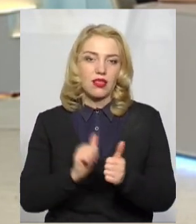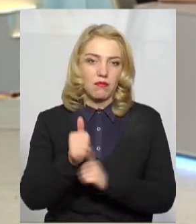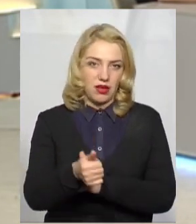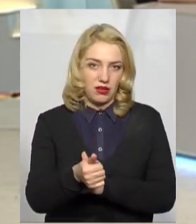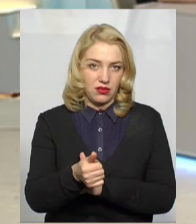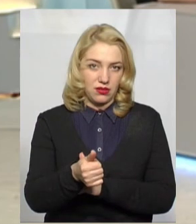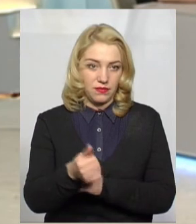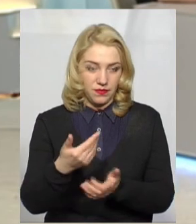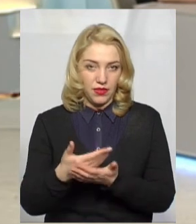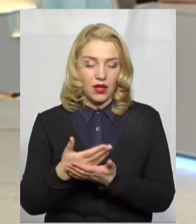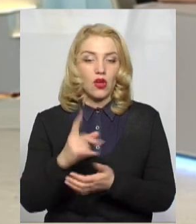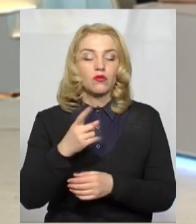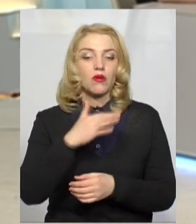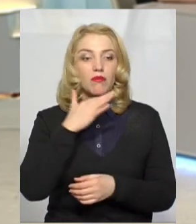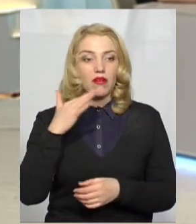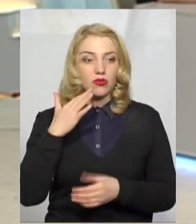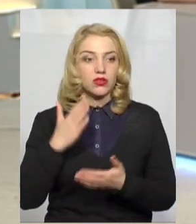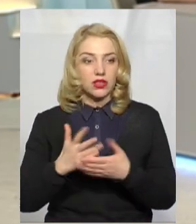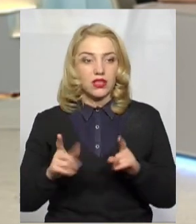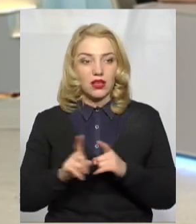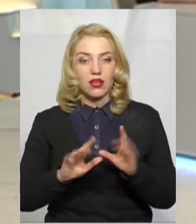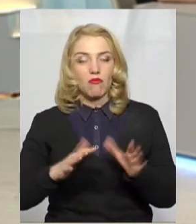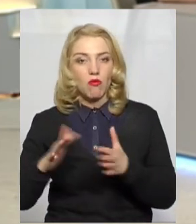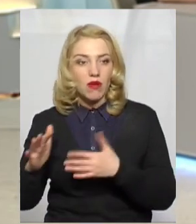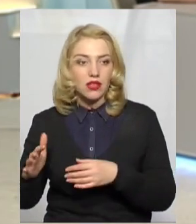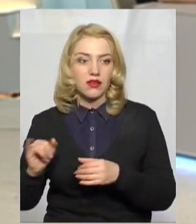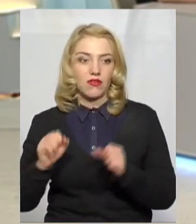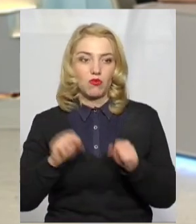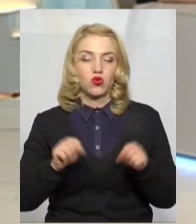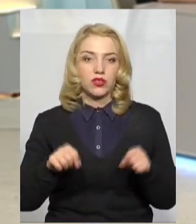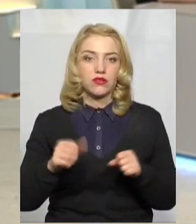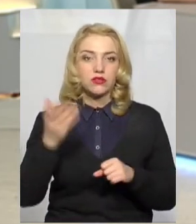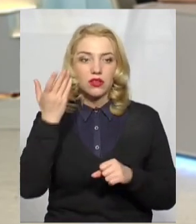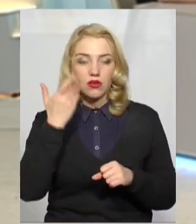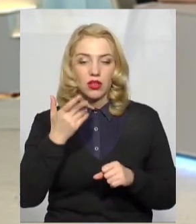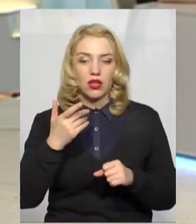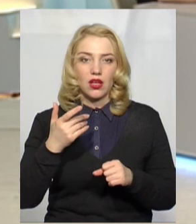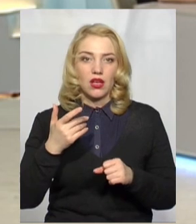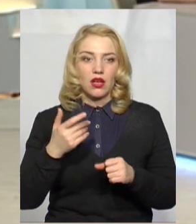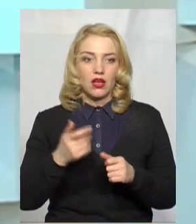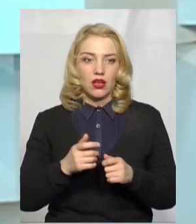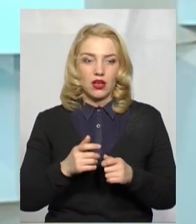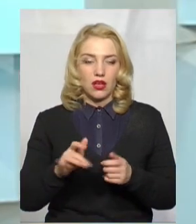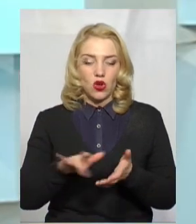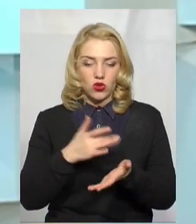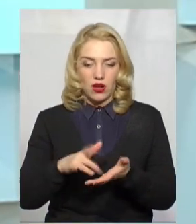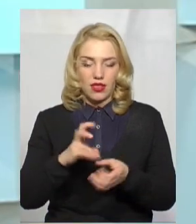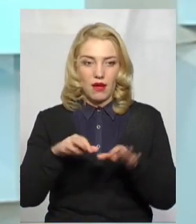Тому що є досить багато зараз моментів і можливостей, коли розраховуватись на місці. Так,